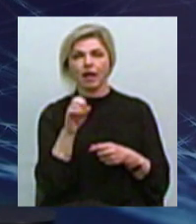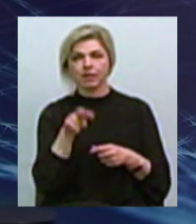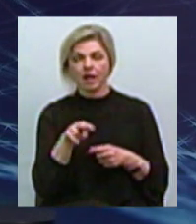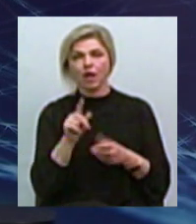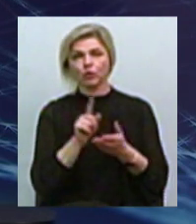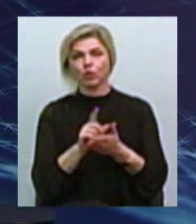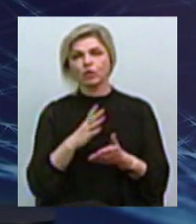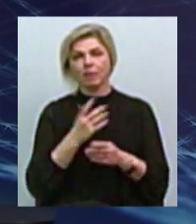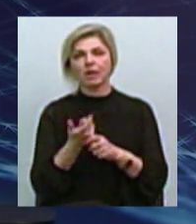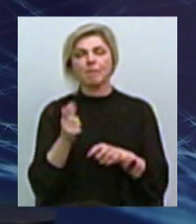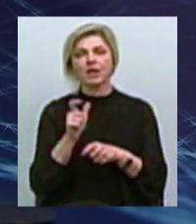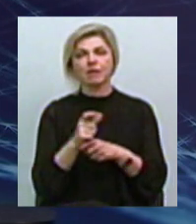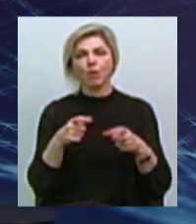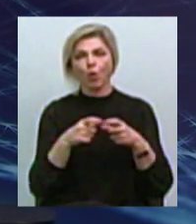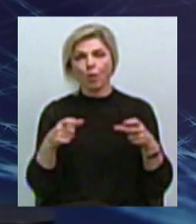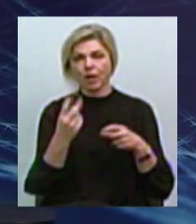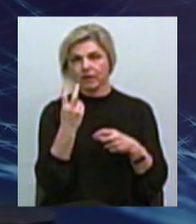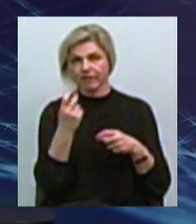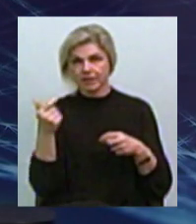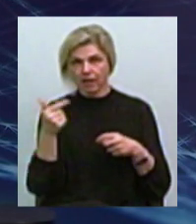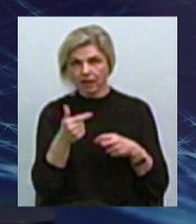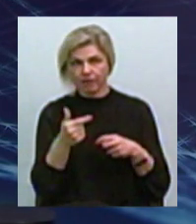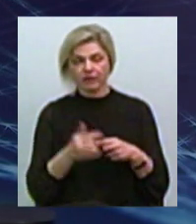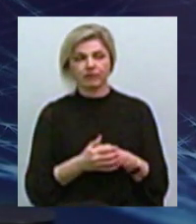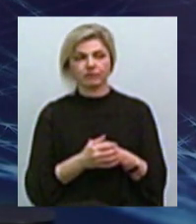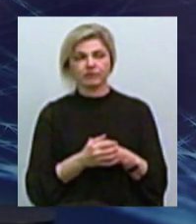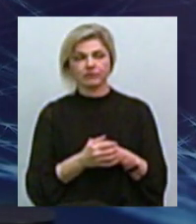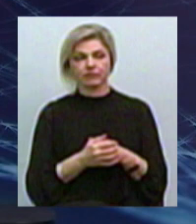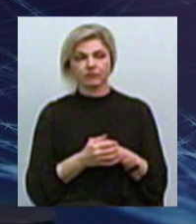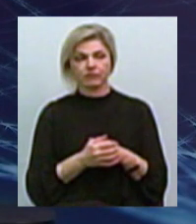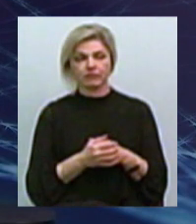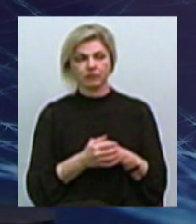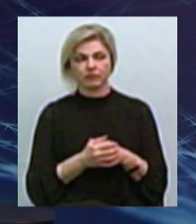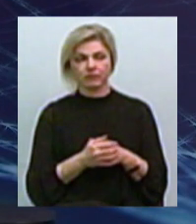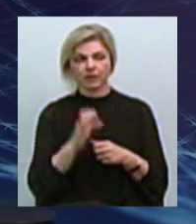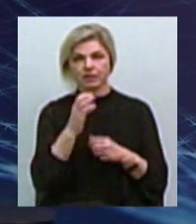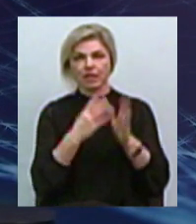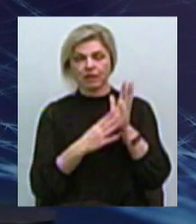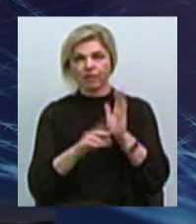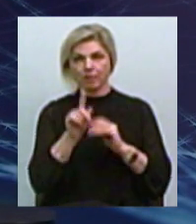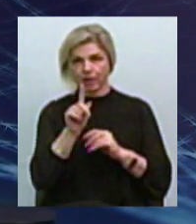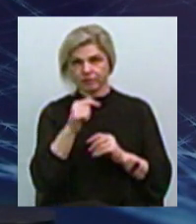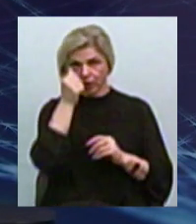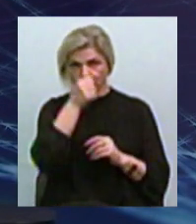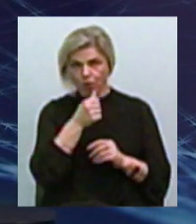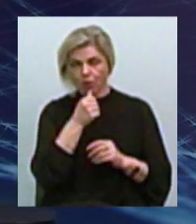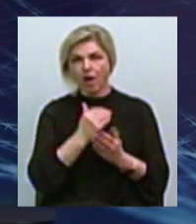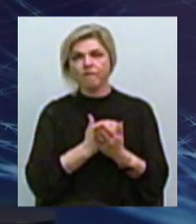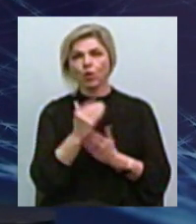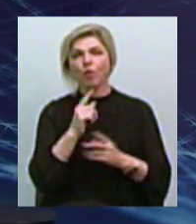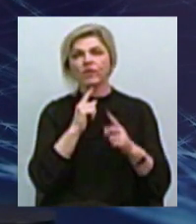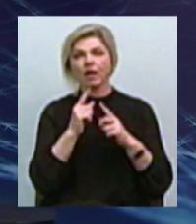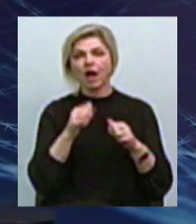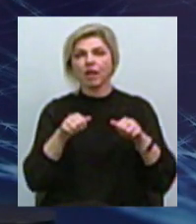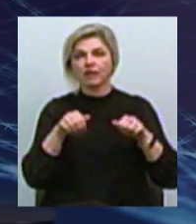нас повинна бути максимальна купюра у 200 гривень Вибачте,-го Президія Верховної Ради 91-го